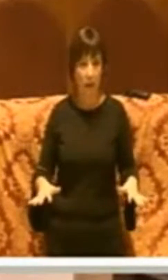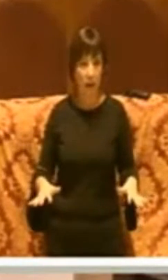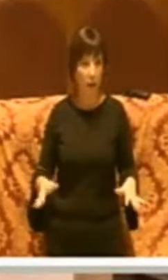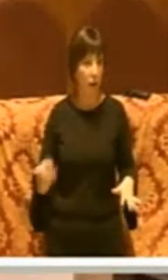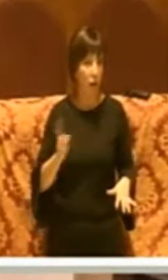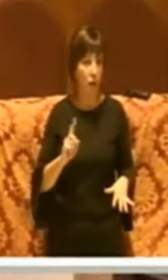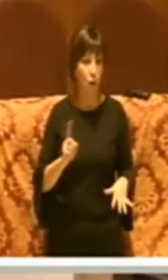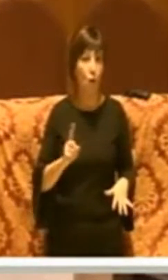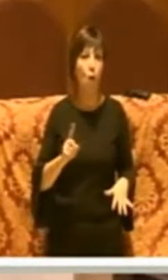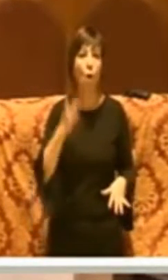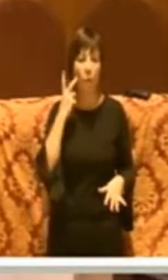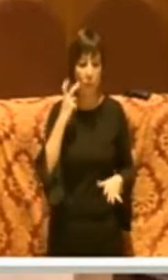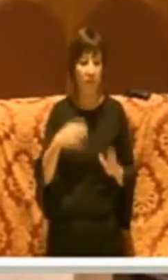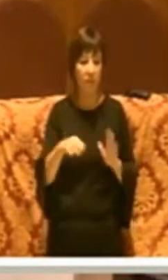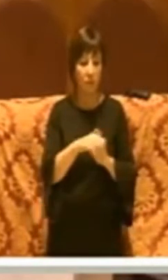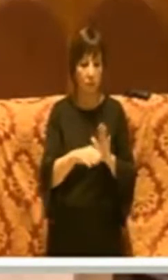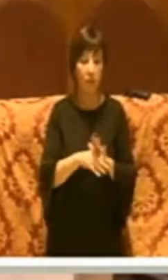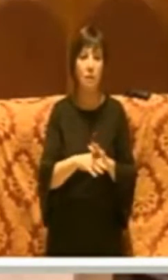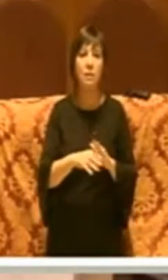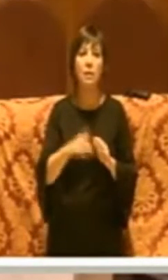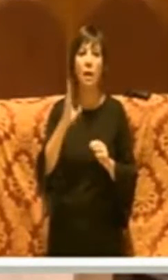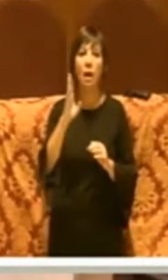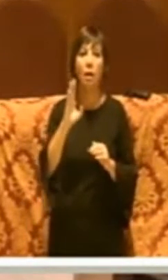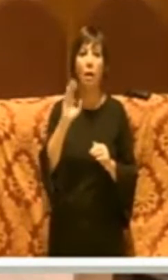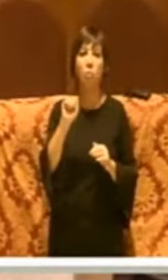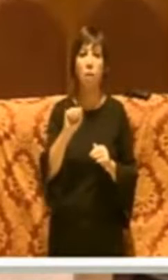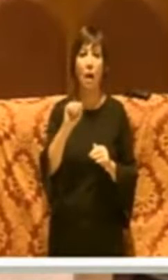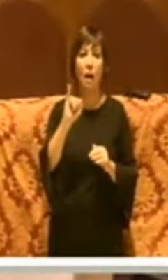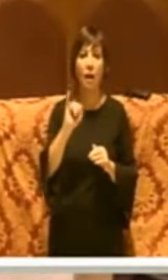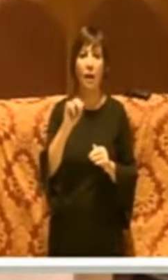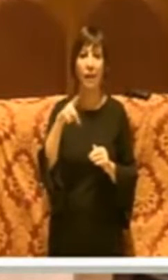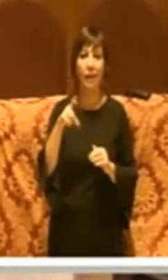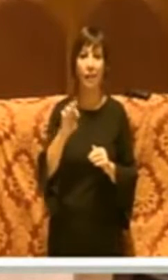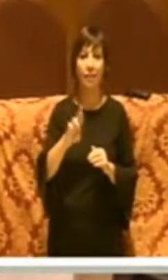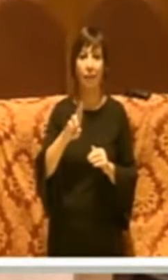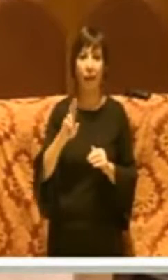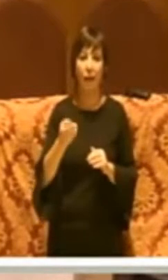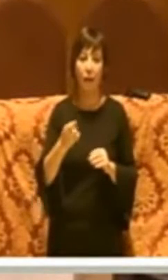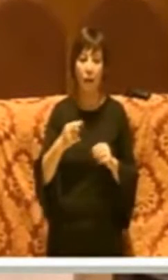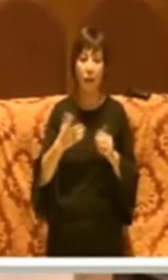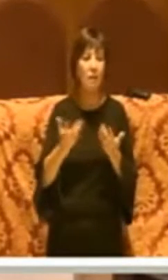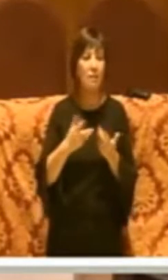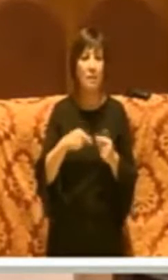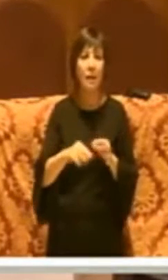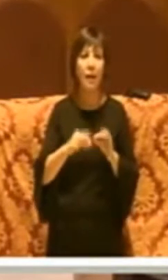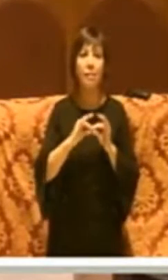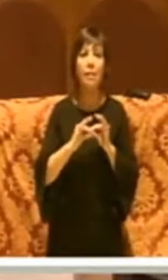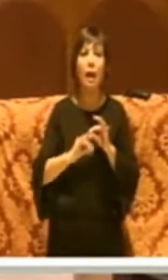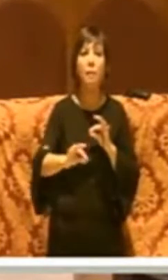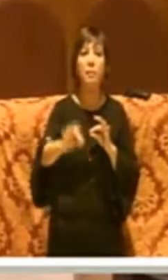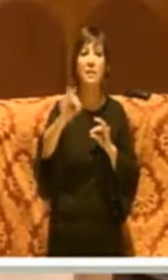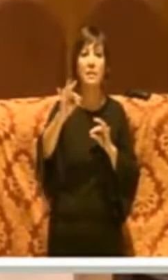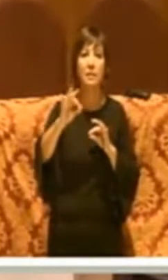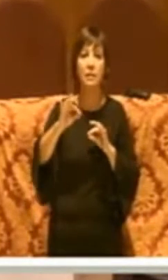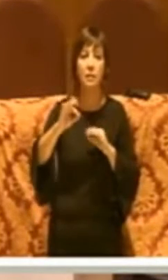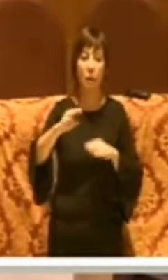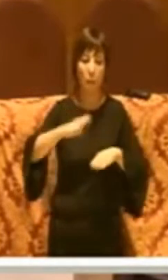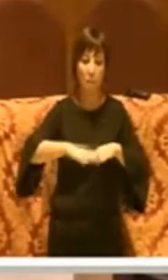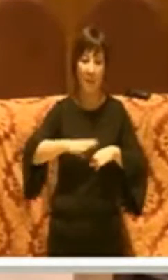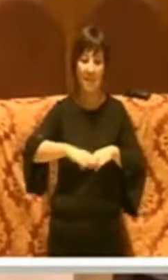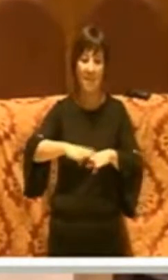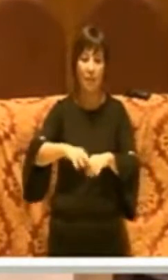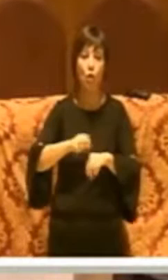non come previsto il binder, che invece è un tappetino fatto di un massetto di